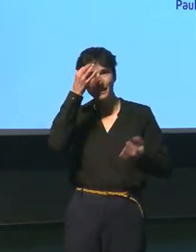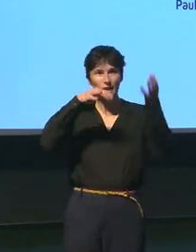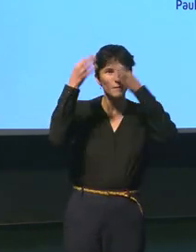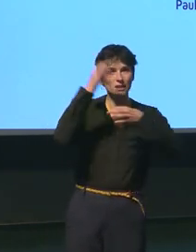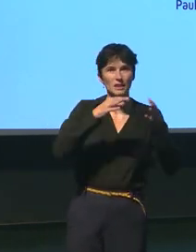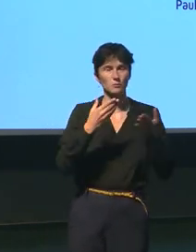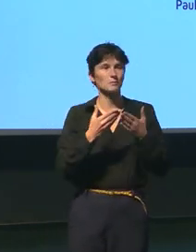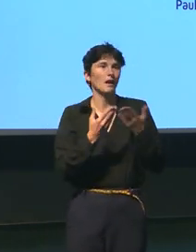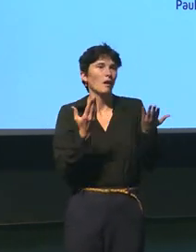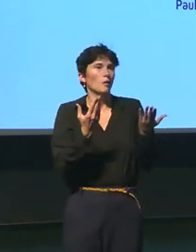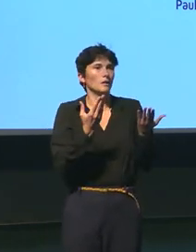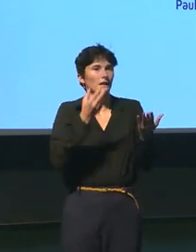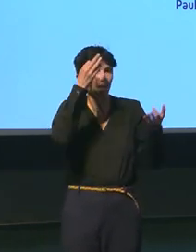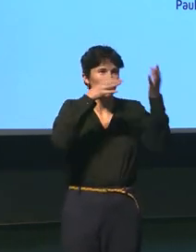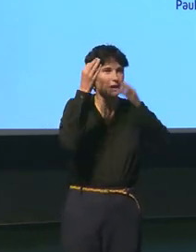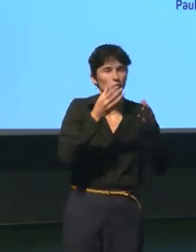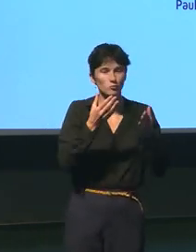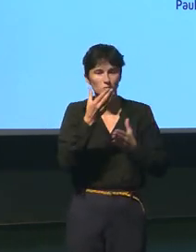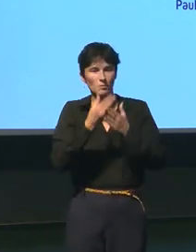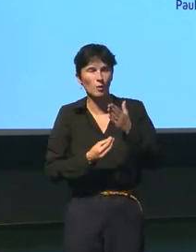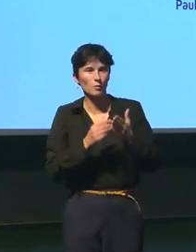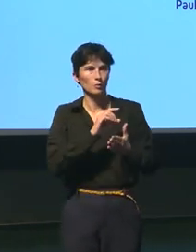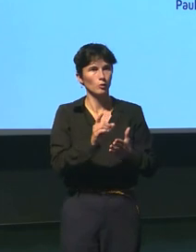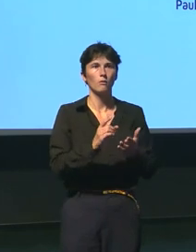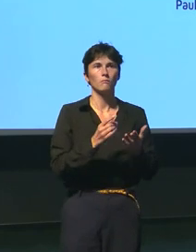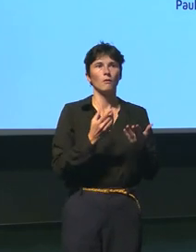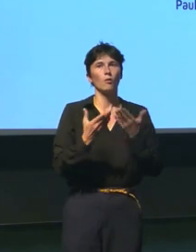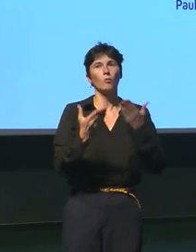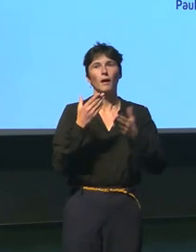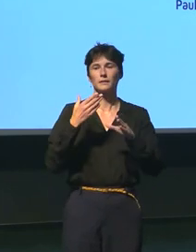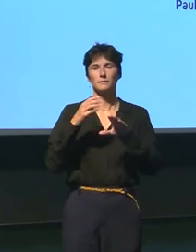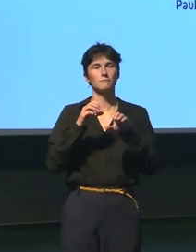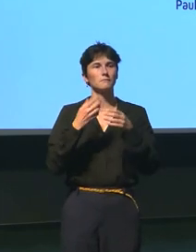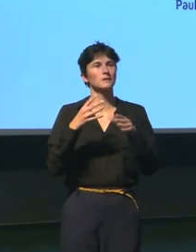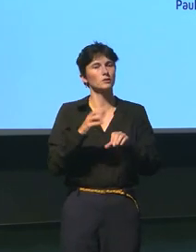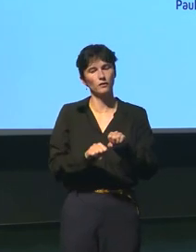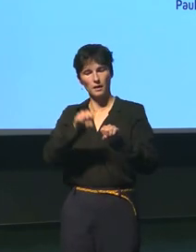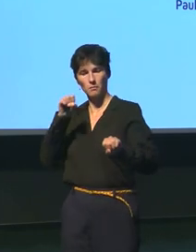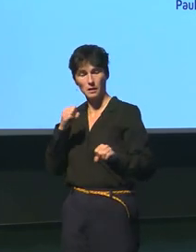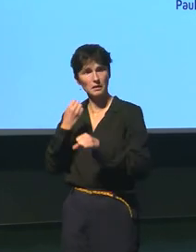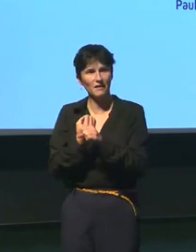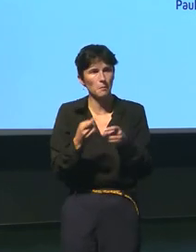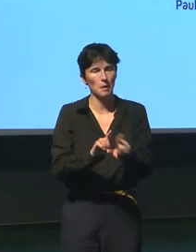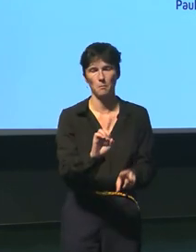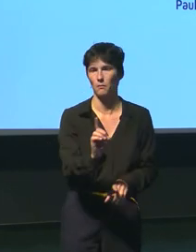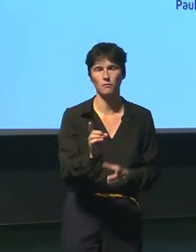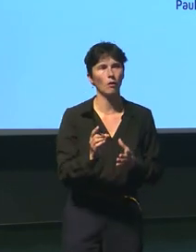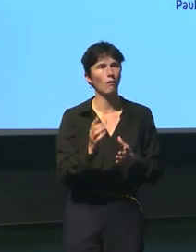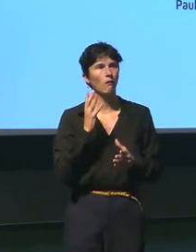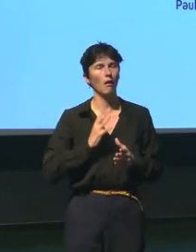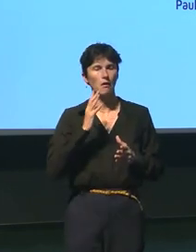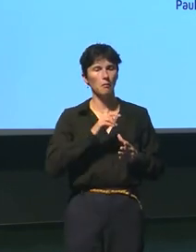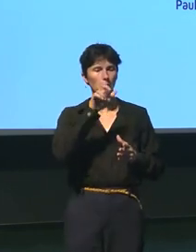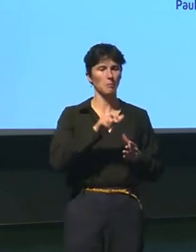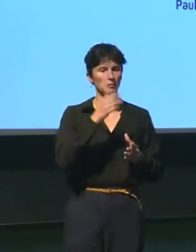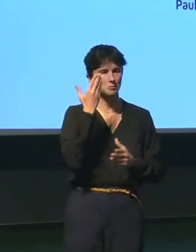moi je dirais pas ça en fait on travaille plus du tout comme au 19ème siècle où l'image traditionnelle c'est celle d'un savant à barbe